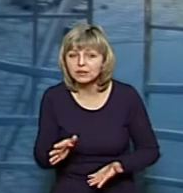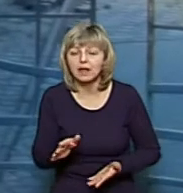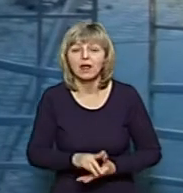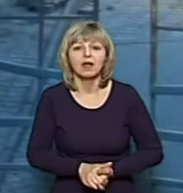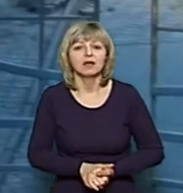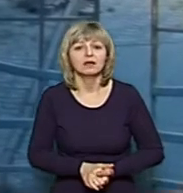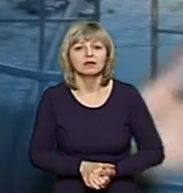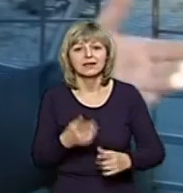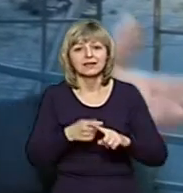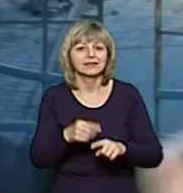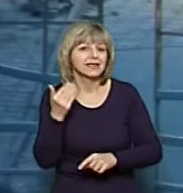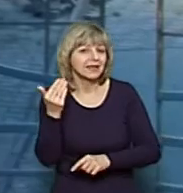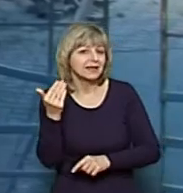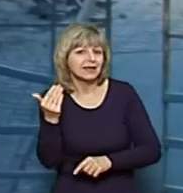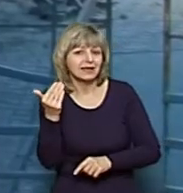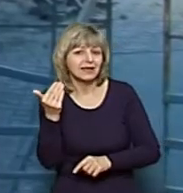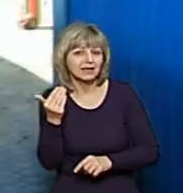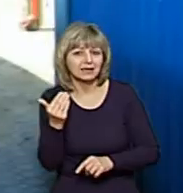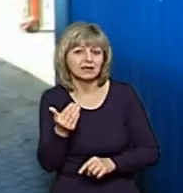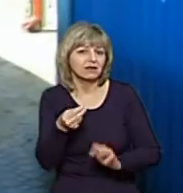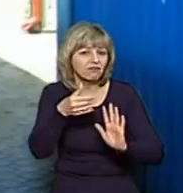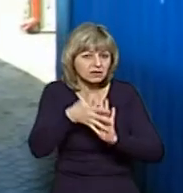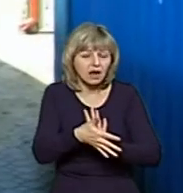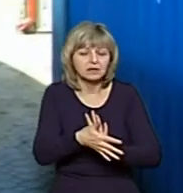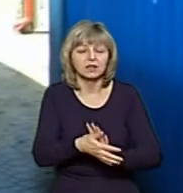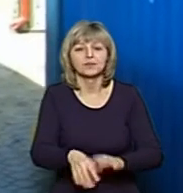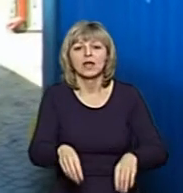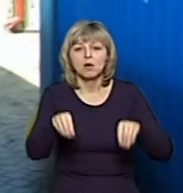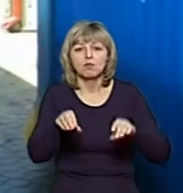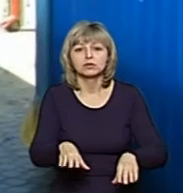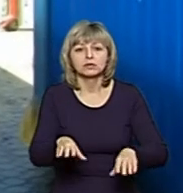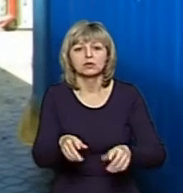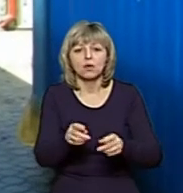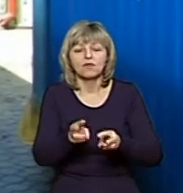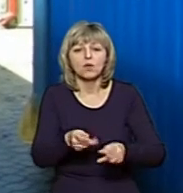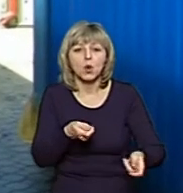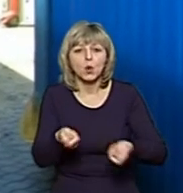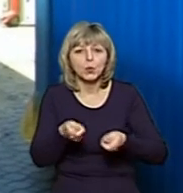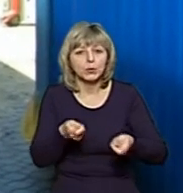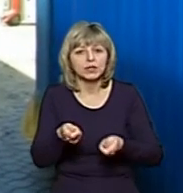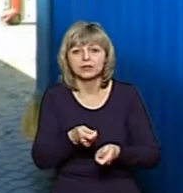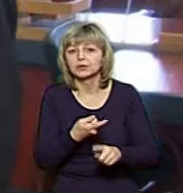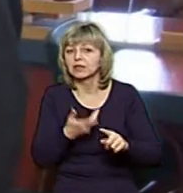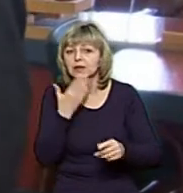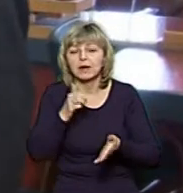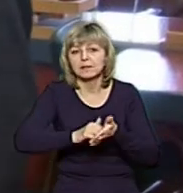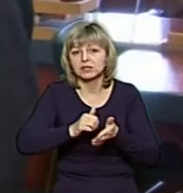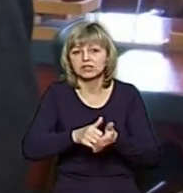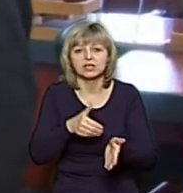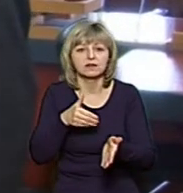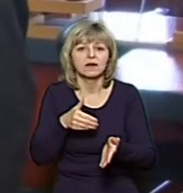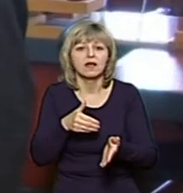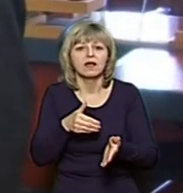вони теж якісь витрати мають. Постанова уряду не є підставою відновлювати роботу ринків, говорить